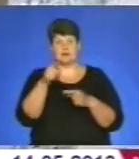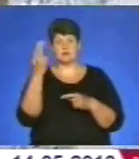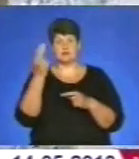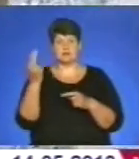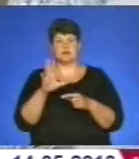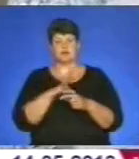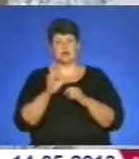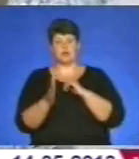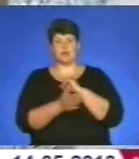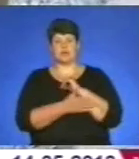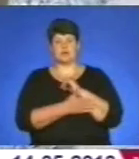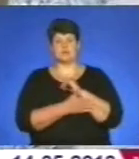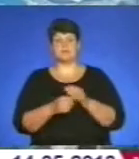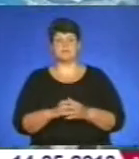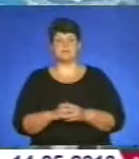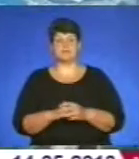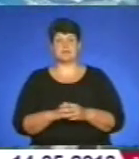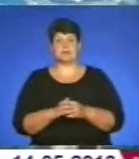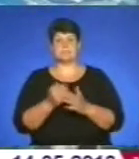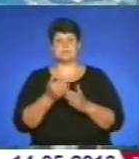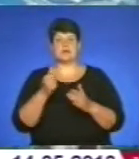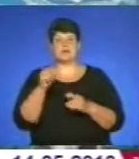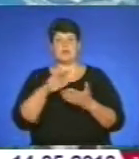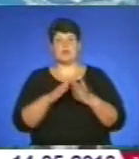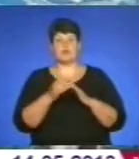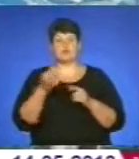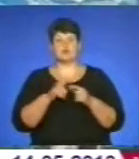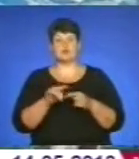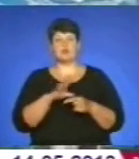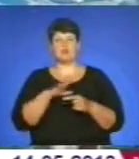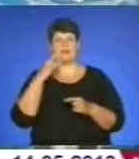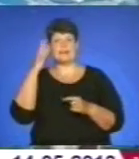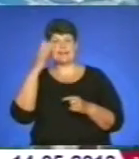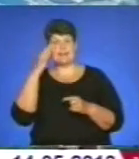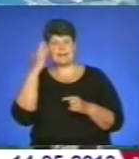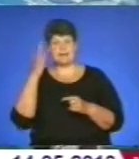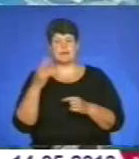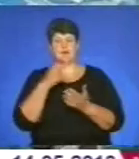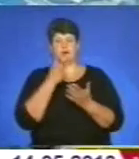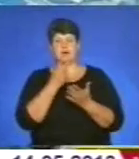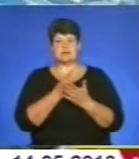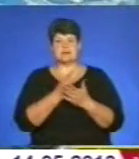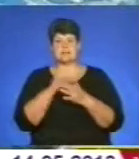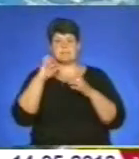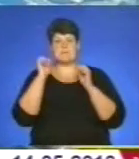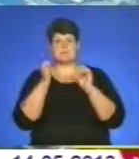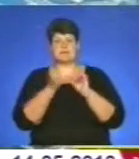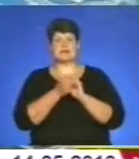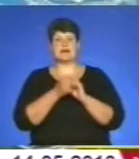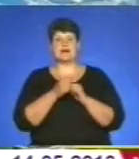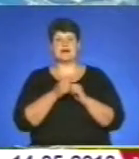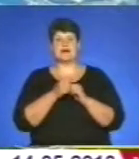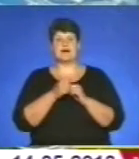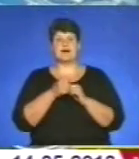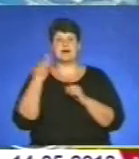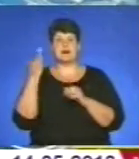до замків з'явився недавно. Перед умовою цього була якась ідея, зображати такі пам'ятки архітектури, тому що